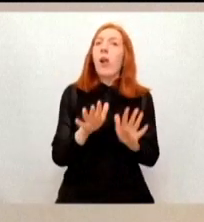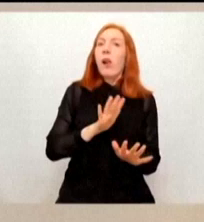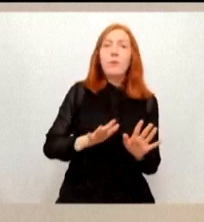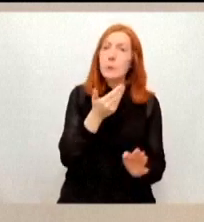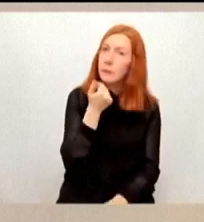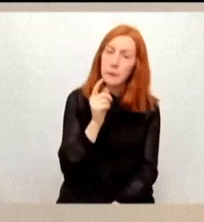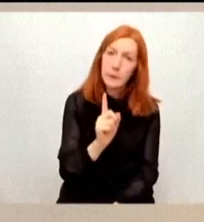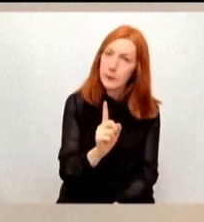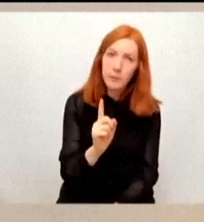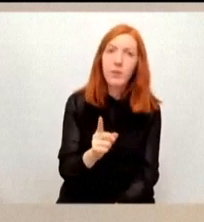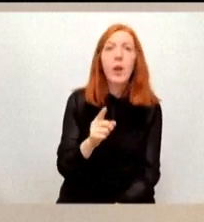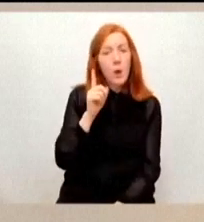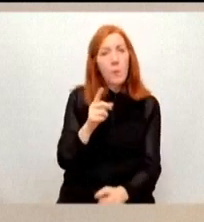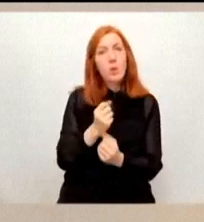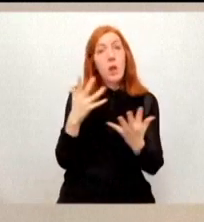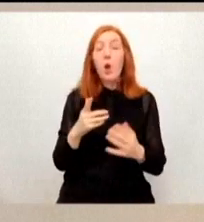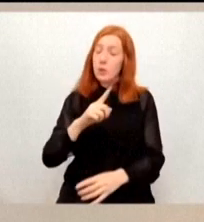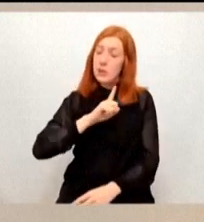Das gilt auch für mich persönlich.